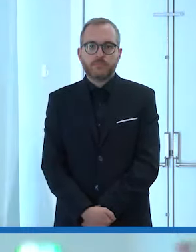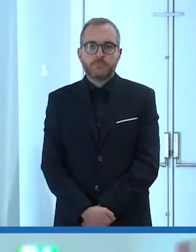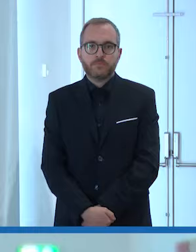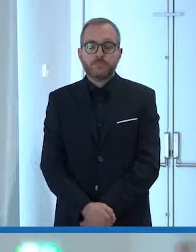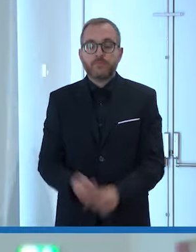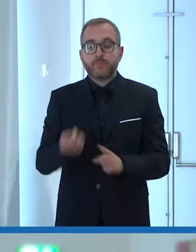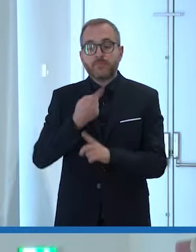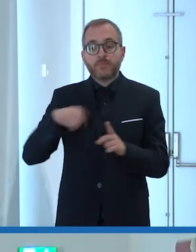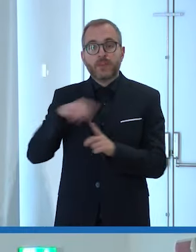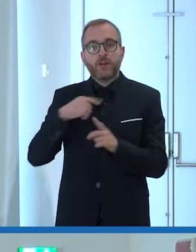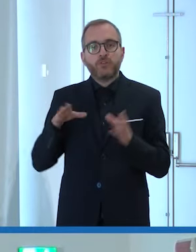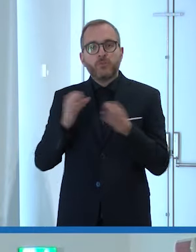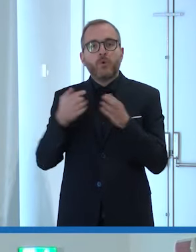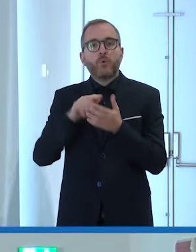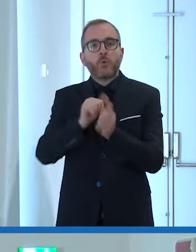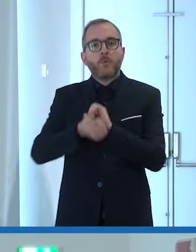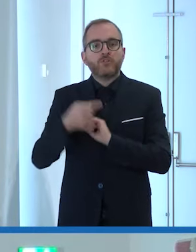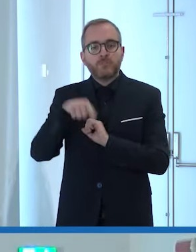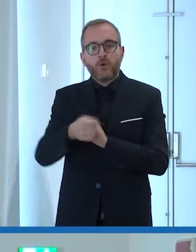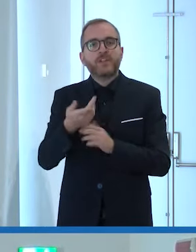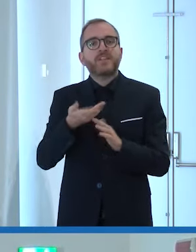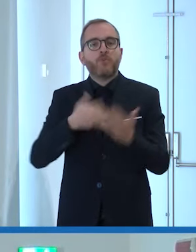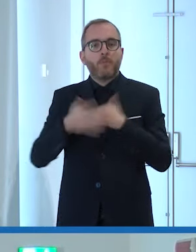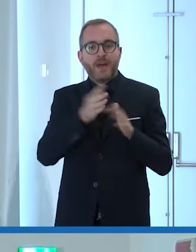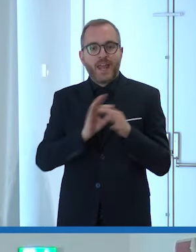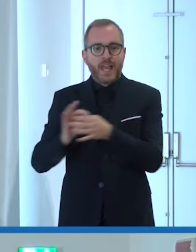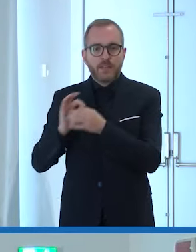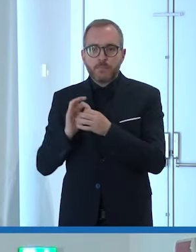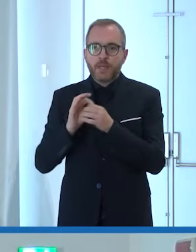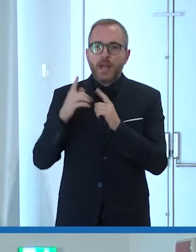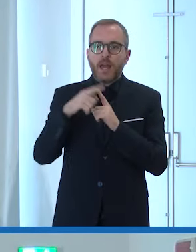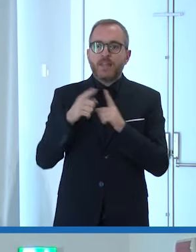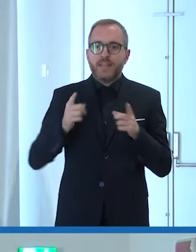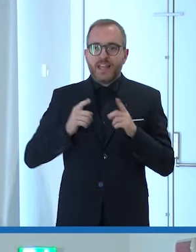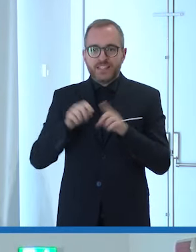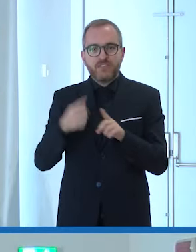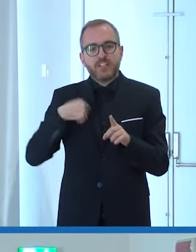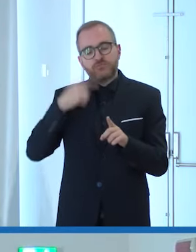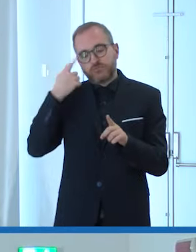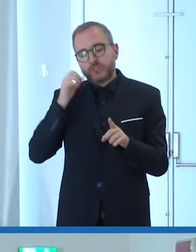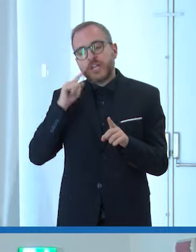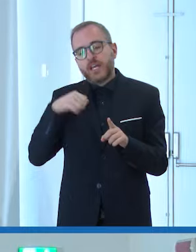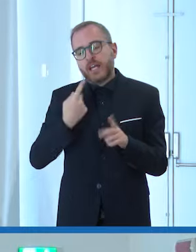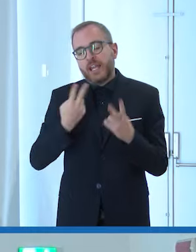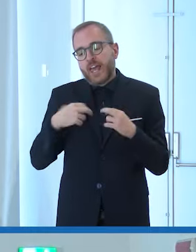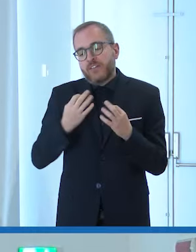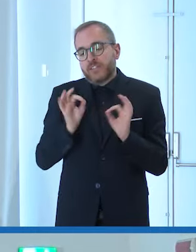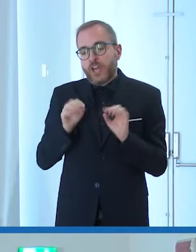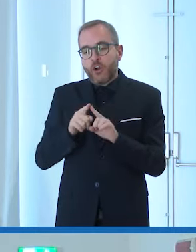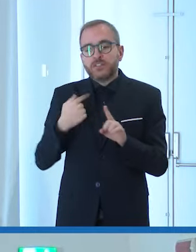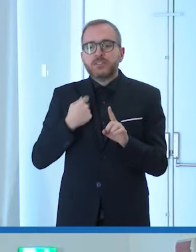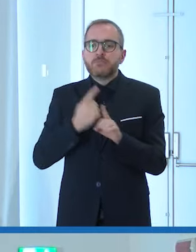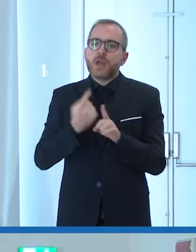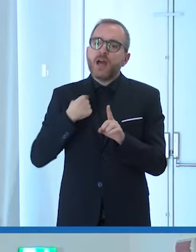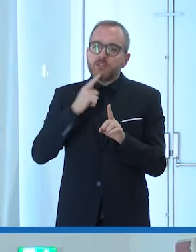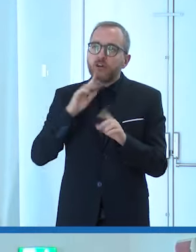Noi che facciamo parte del gruppo sportivo paralimpico dal difesa non siamo quello che la vita ci ha fatto, siamo quello che stiamo per